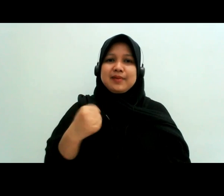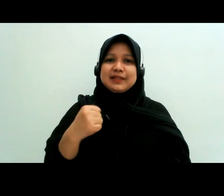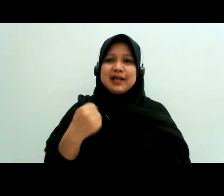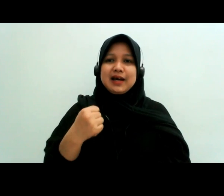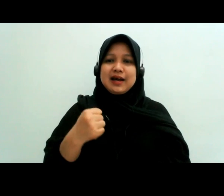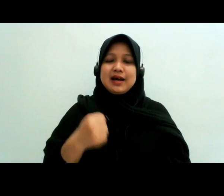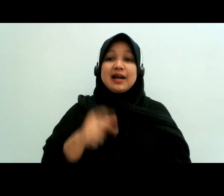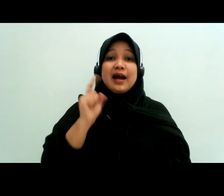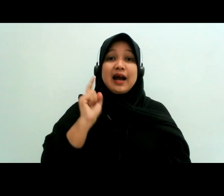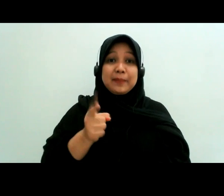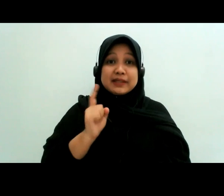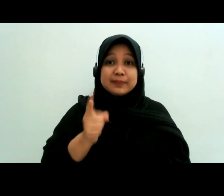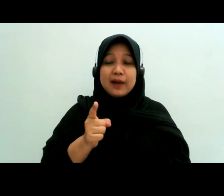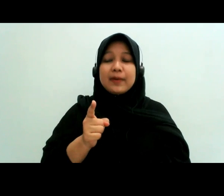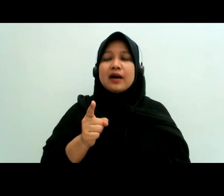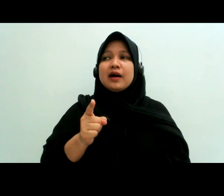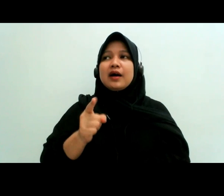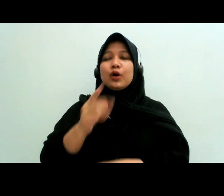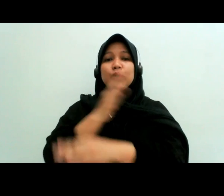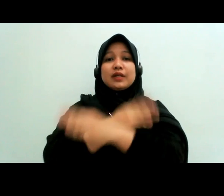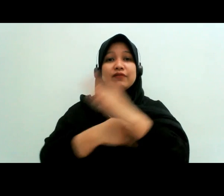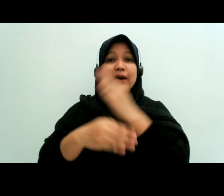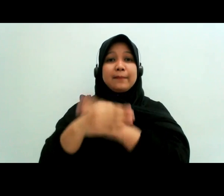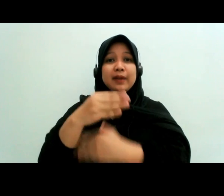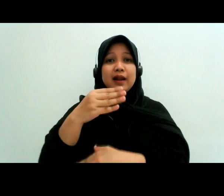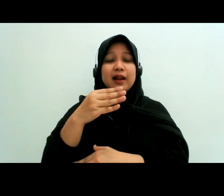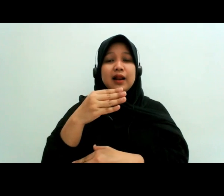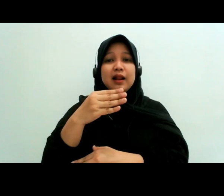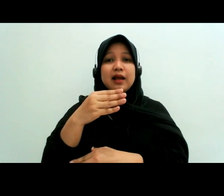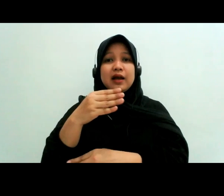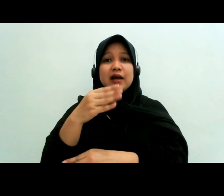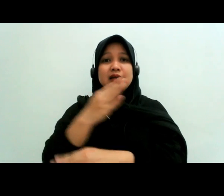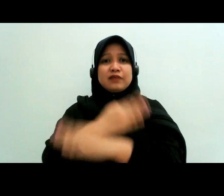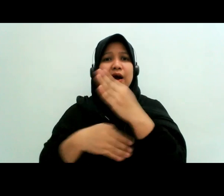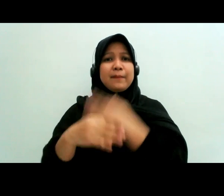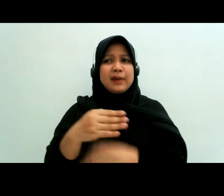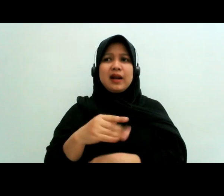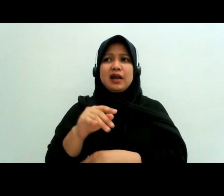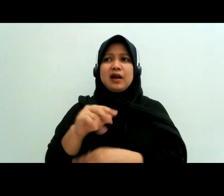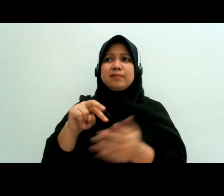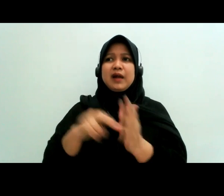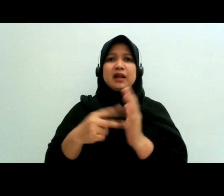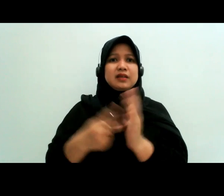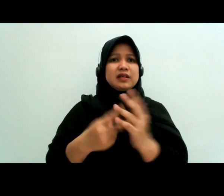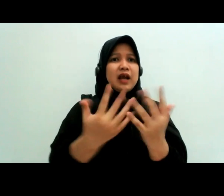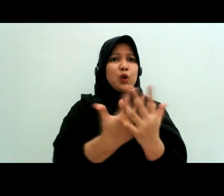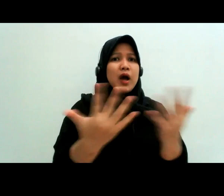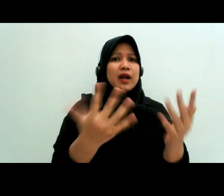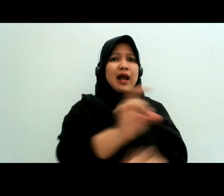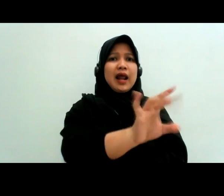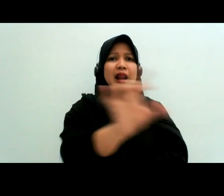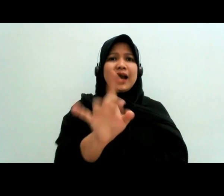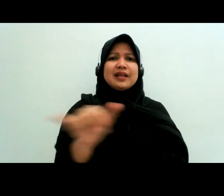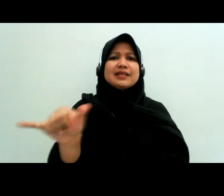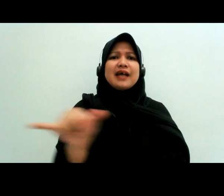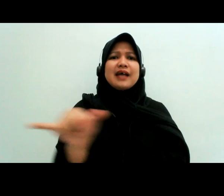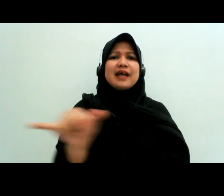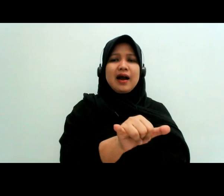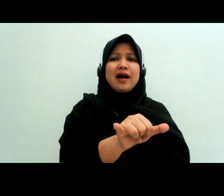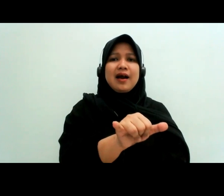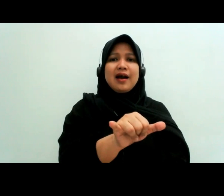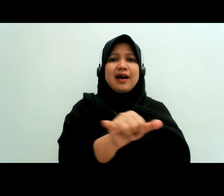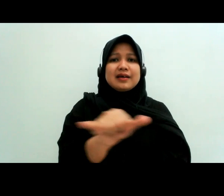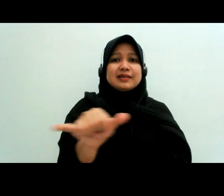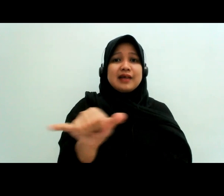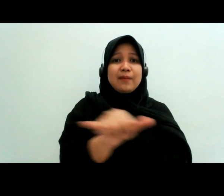teman-teman di Fable itu kan sama dengan warga negara pada umumnya berhak mendapatkan pemulihan hak